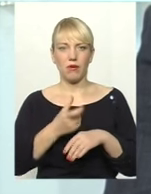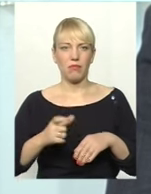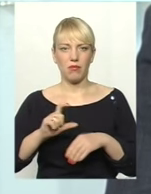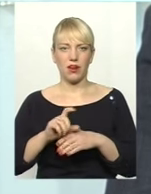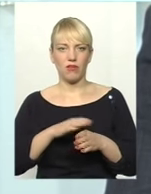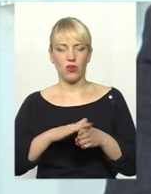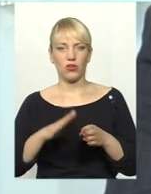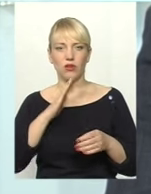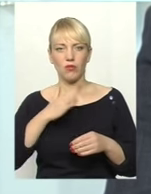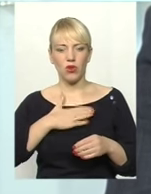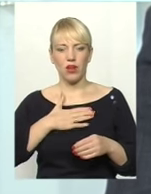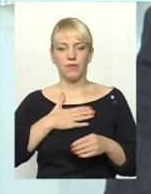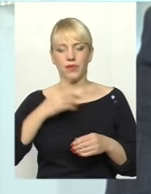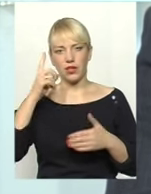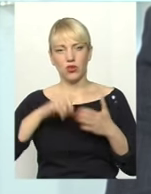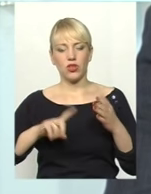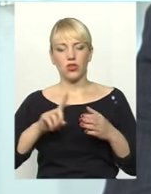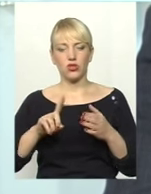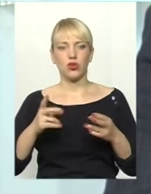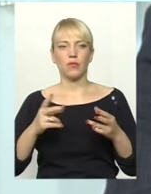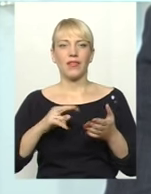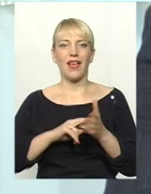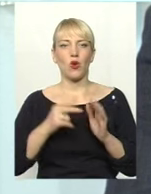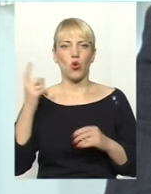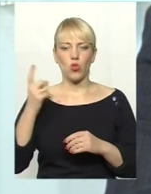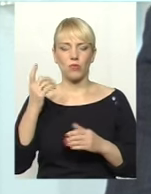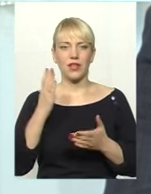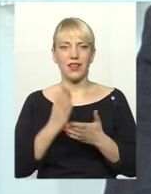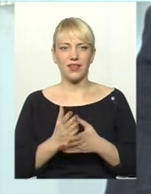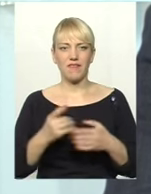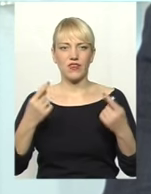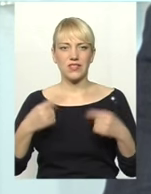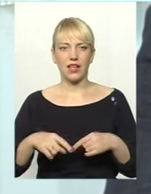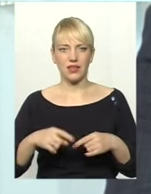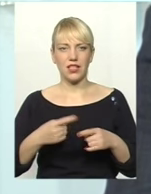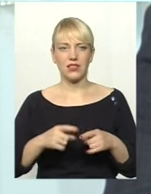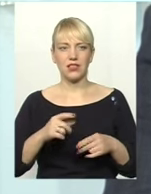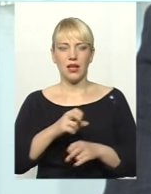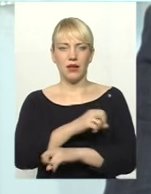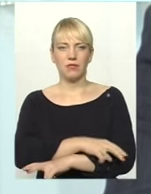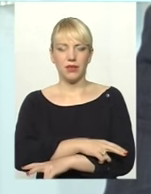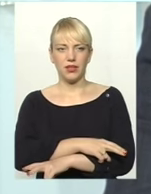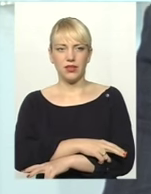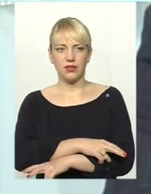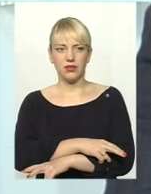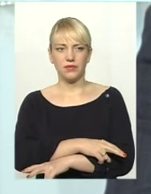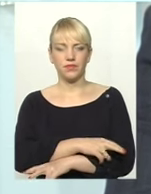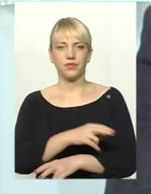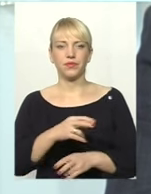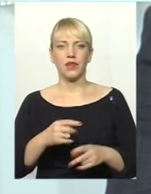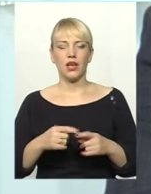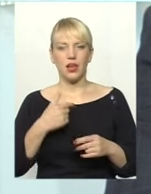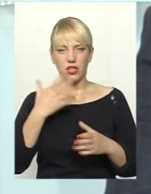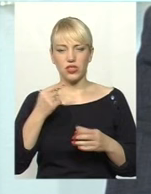переконання економіка знаходиться в стагнації. Таких результатів економічних нема. Бідність, я навіть заведу декілька цифр